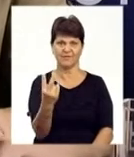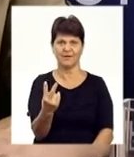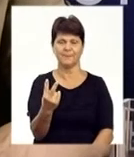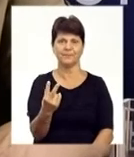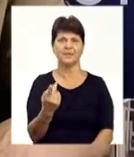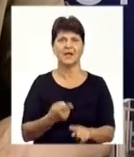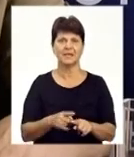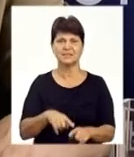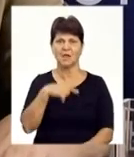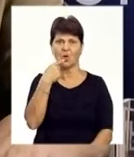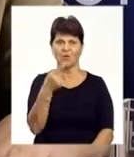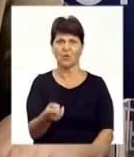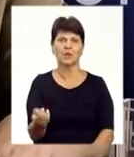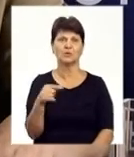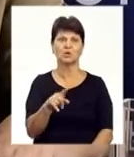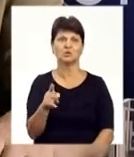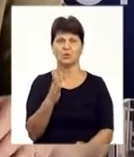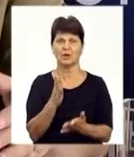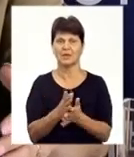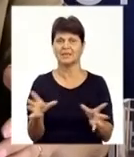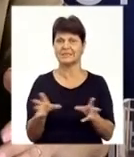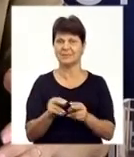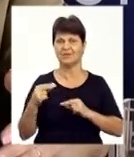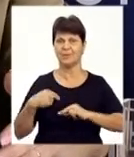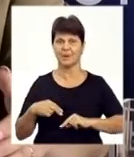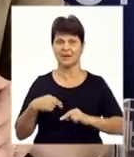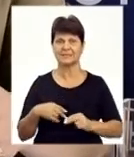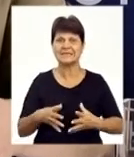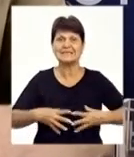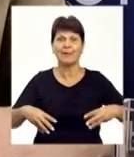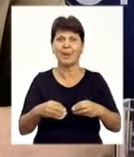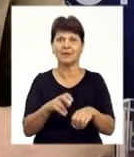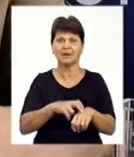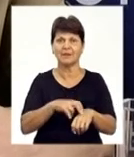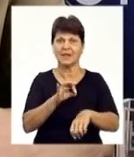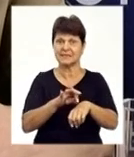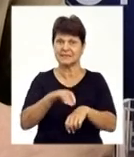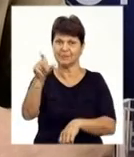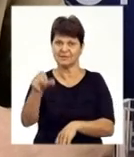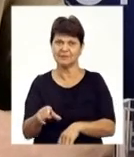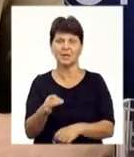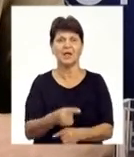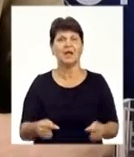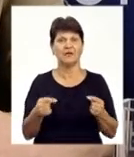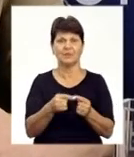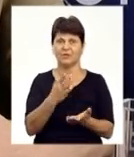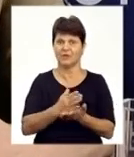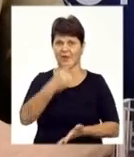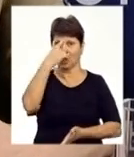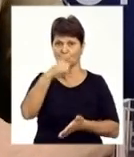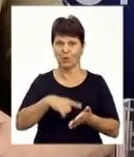Це говорить про те, що є співпраця сімейного лікаря з пацієнтом, і відповідно є довіра